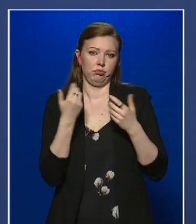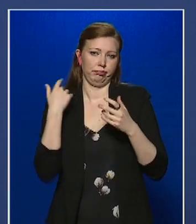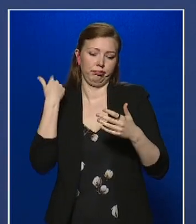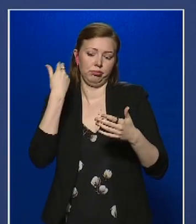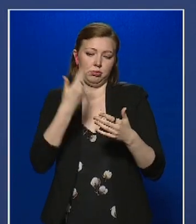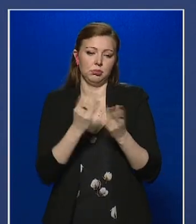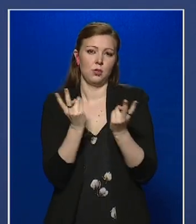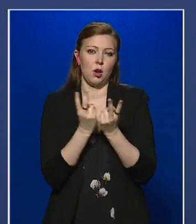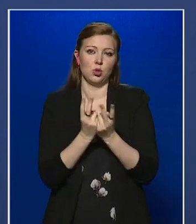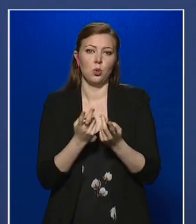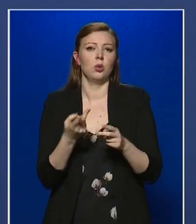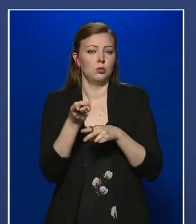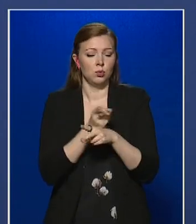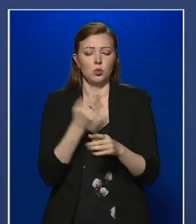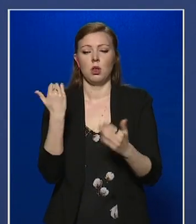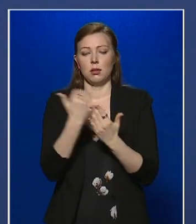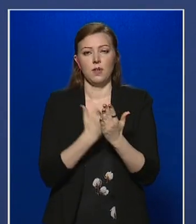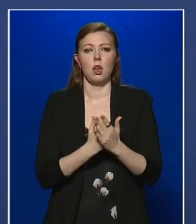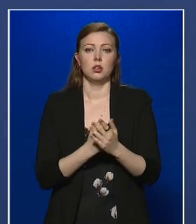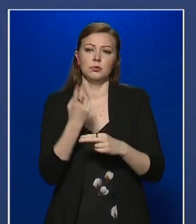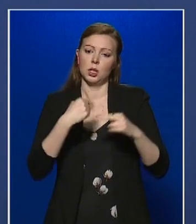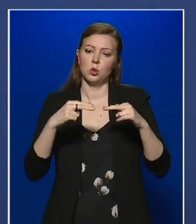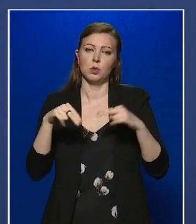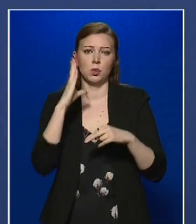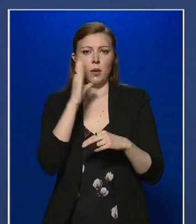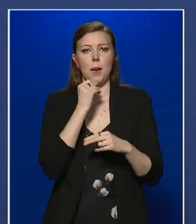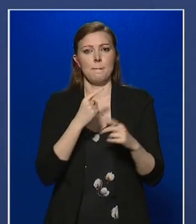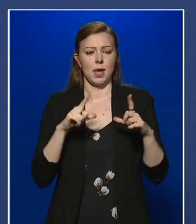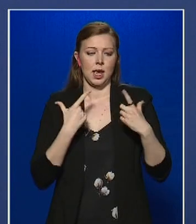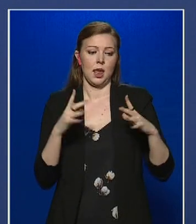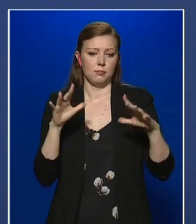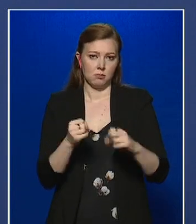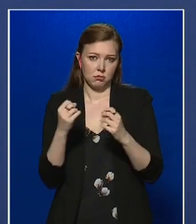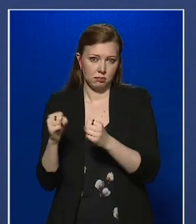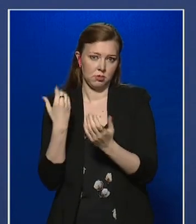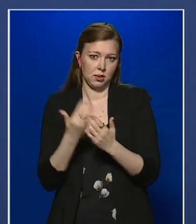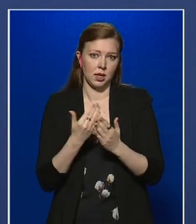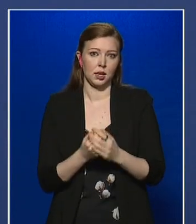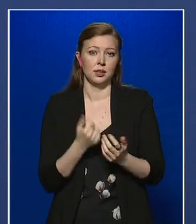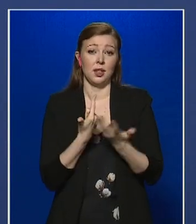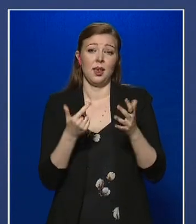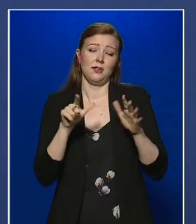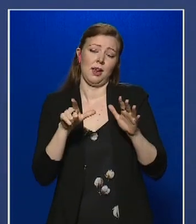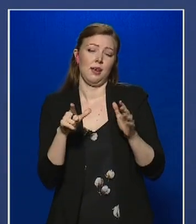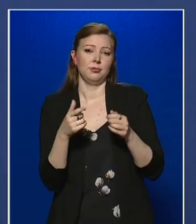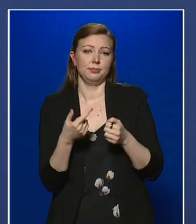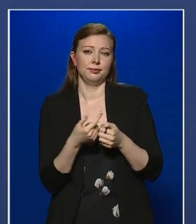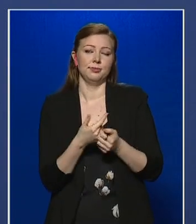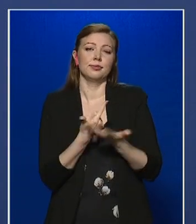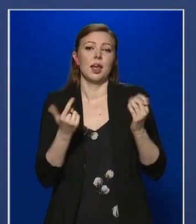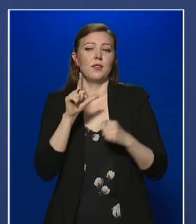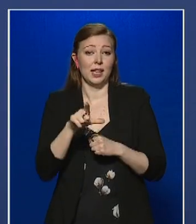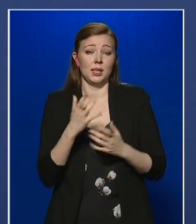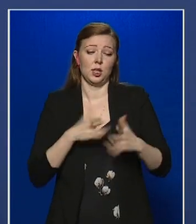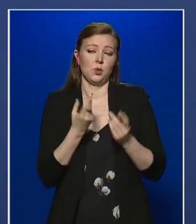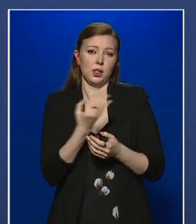más a dolgunk, mint minél több embernek segítséget nyújtani, minél több életet megmenteni. 72. születésnapunkon engedjék meg,